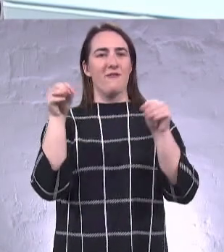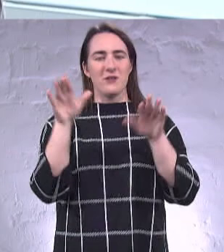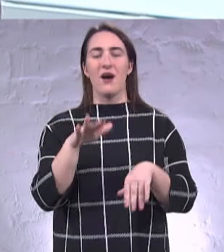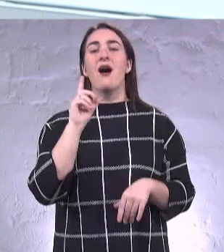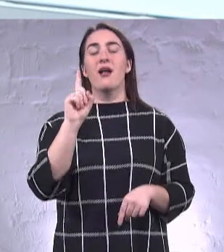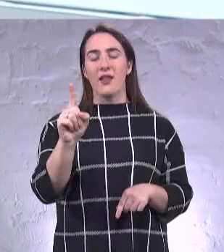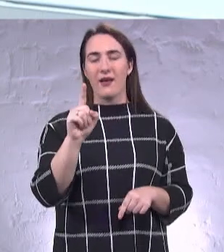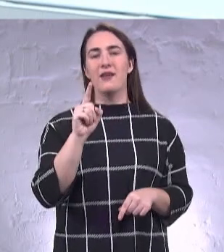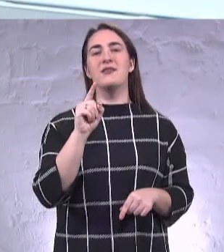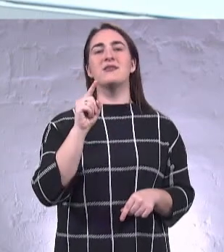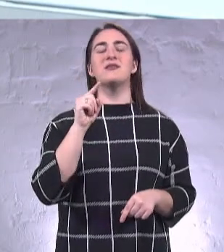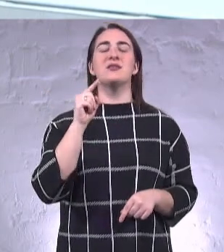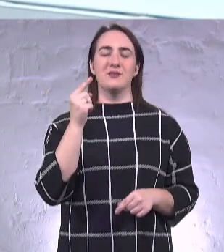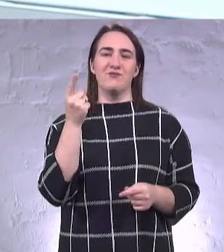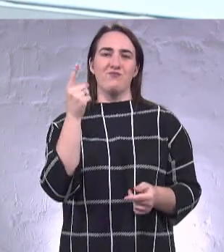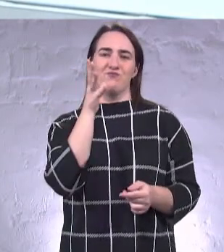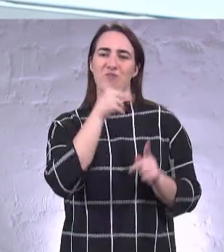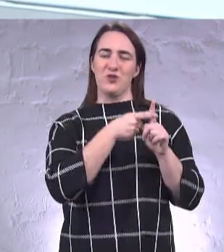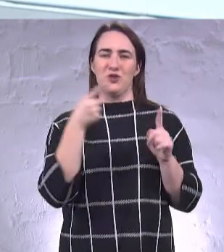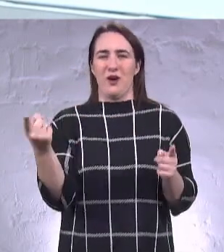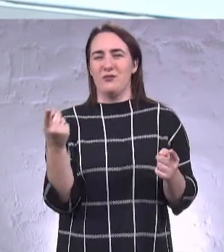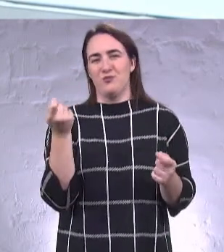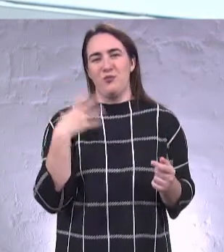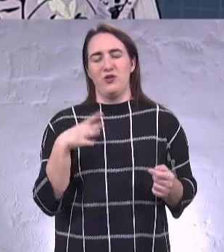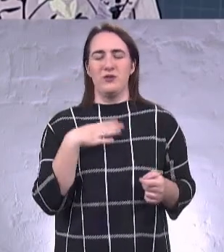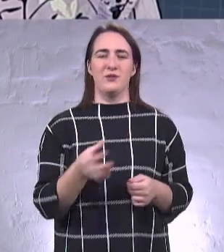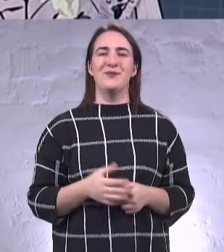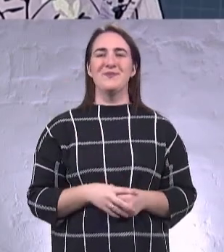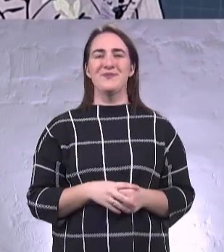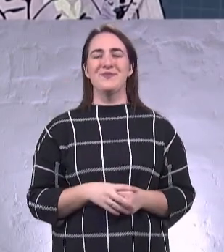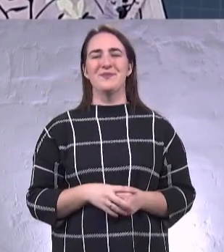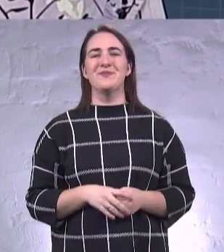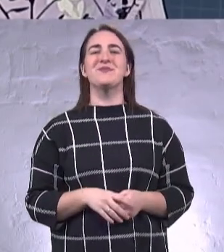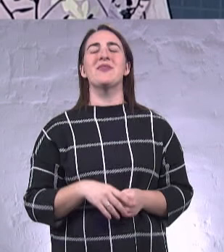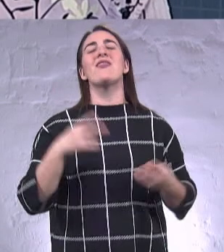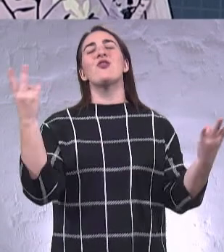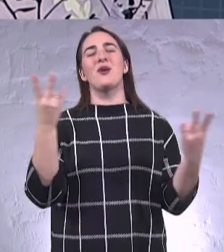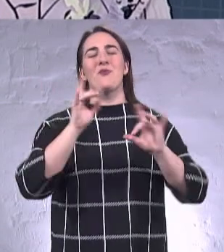воно, ну, це час, це просто справа часу. Тут треба пояснити.